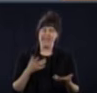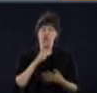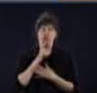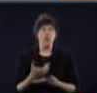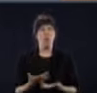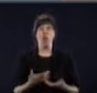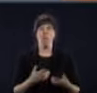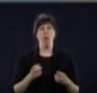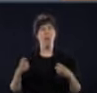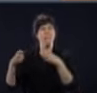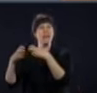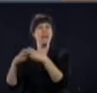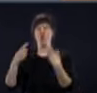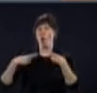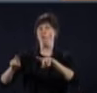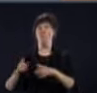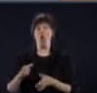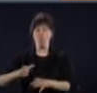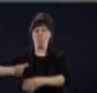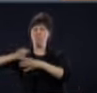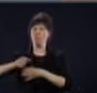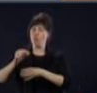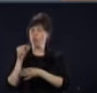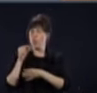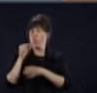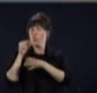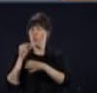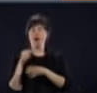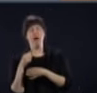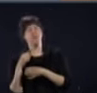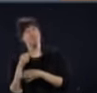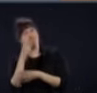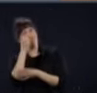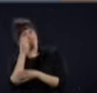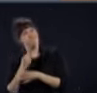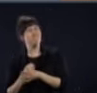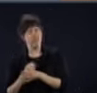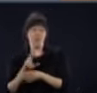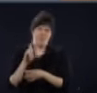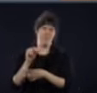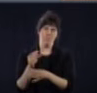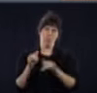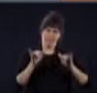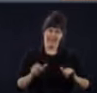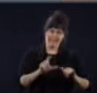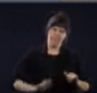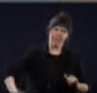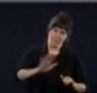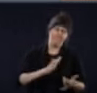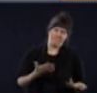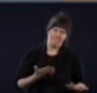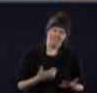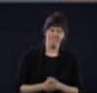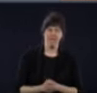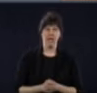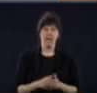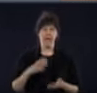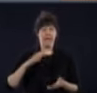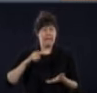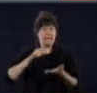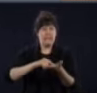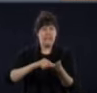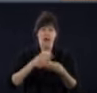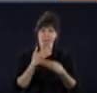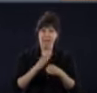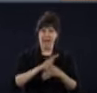Mexique. Donc, il une opportunité touristique pour le Québec qu'on va certainement vouloir saisir, mais au moment où on sera prêt à le faire actuellement, on